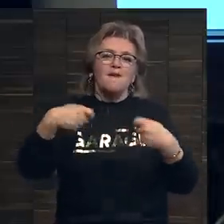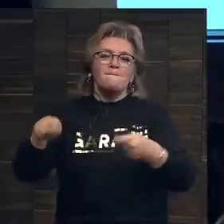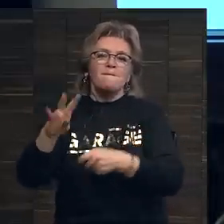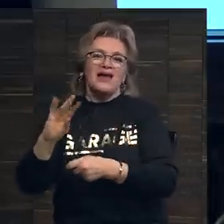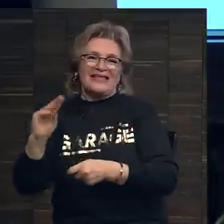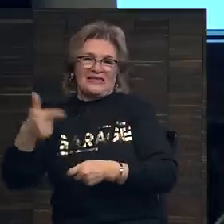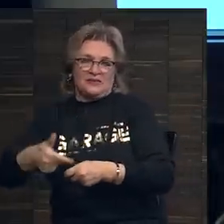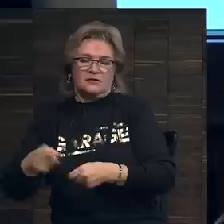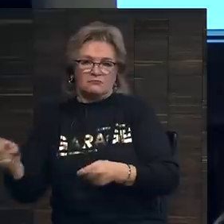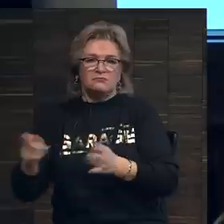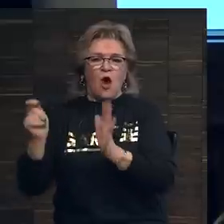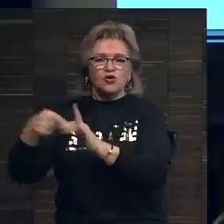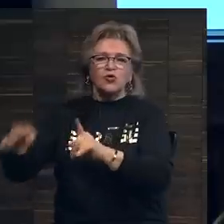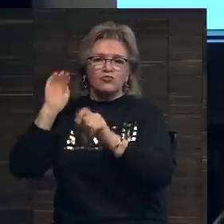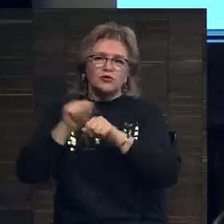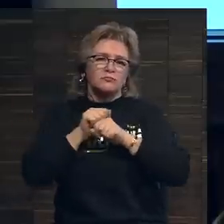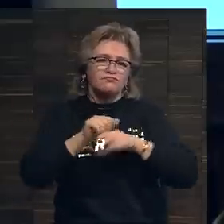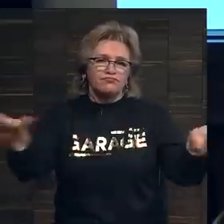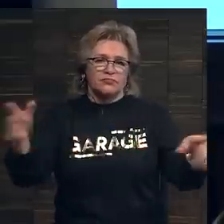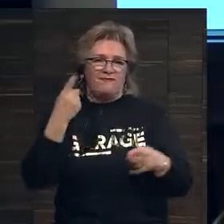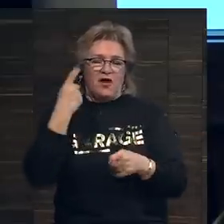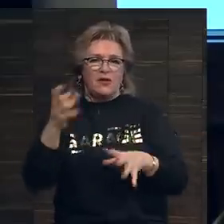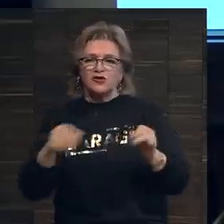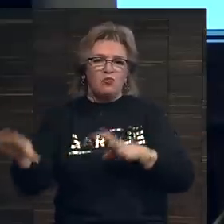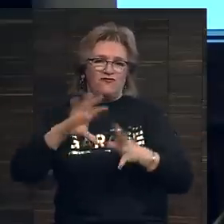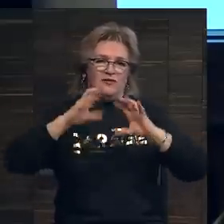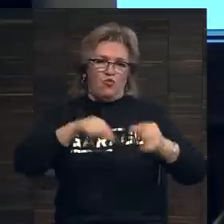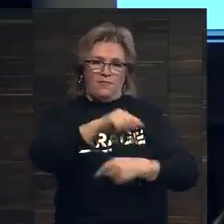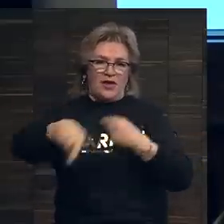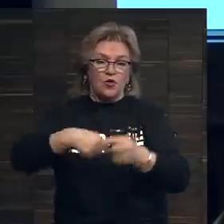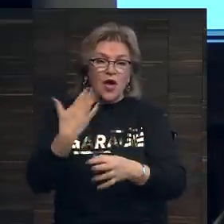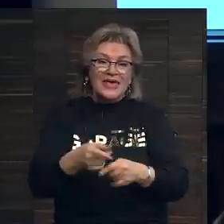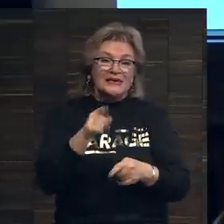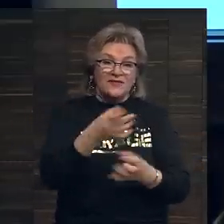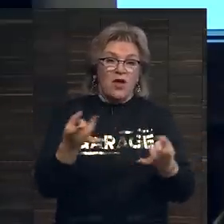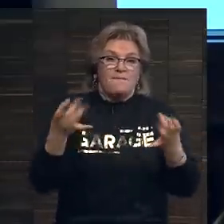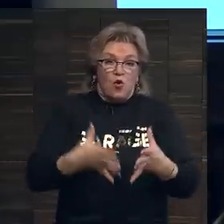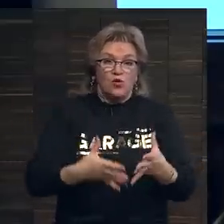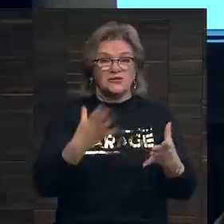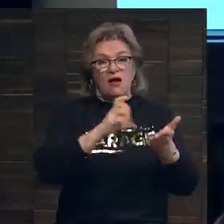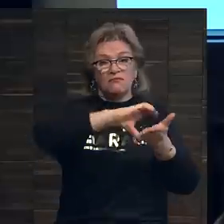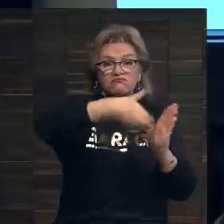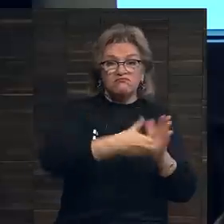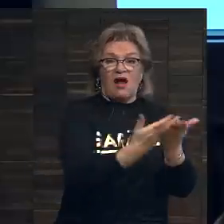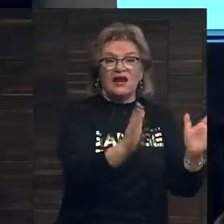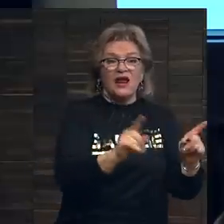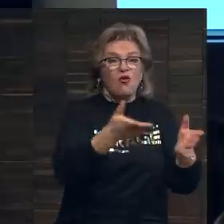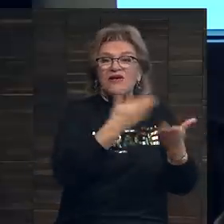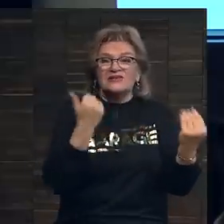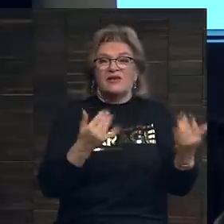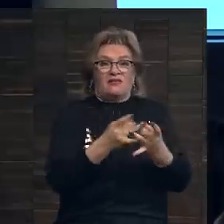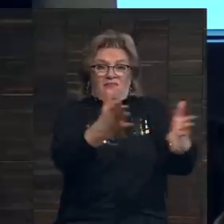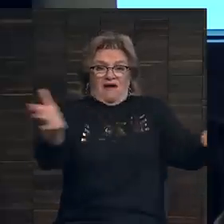Аукционный дом будет распространять информацию по всему миру. Если вы просто галерея, у вас нет такого охвата,